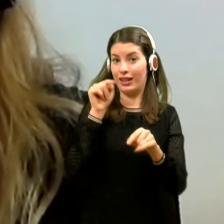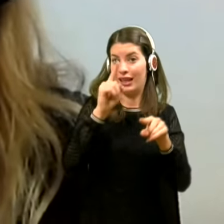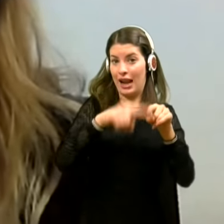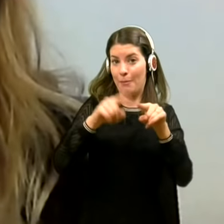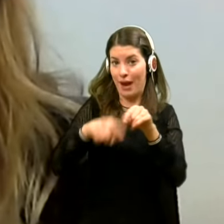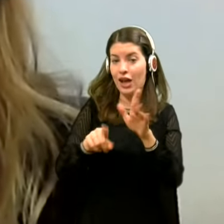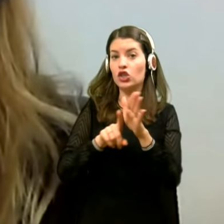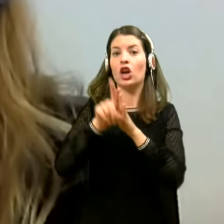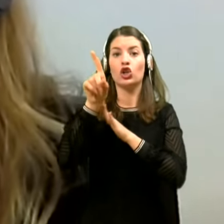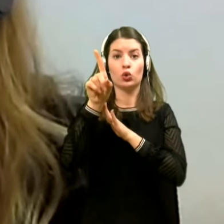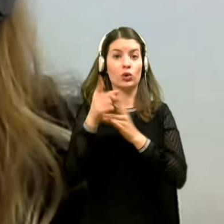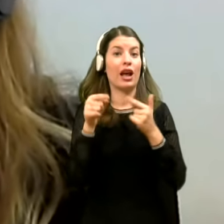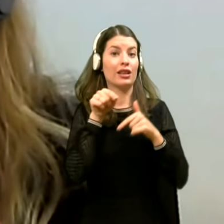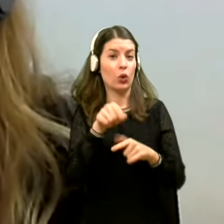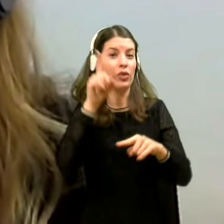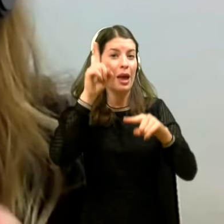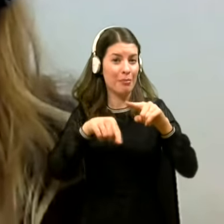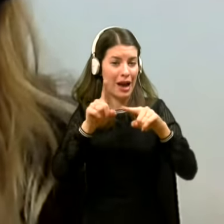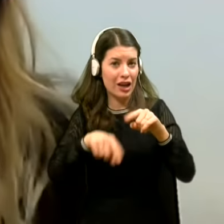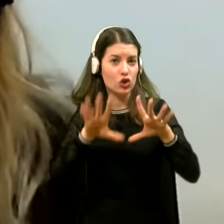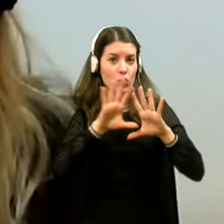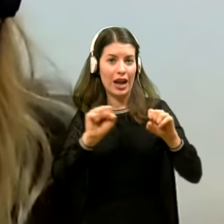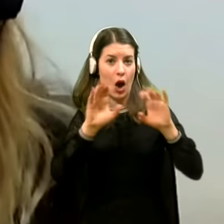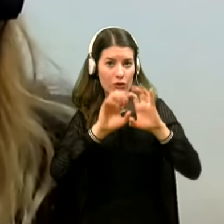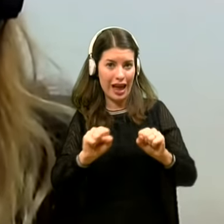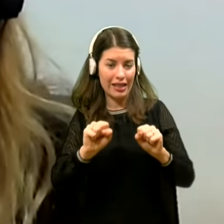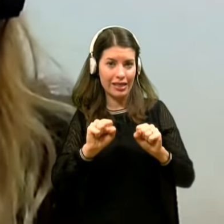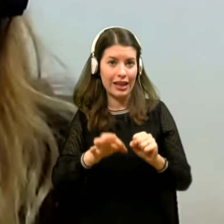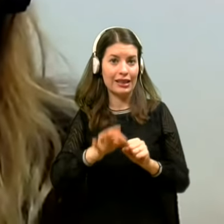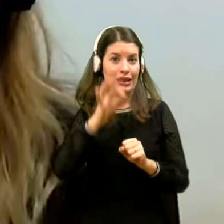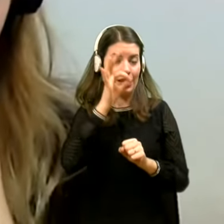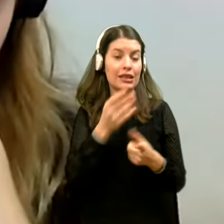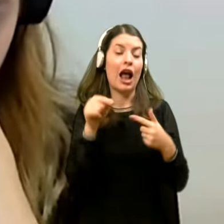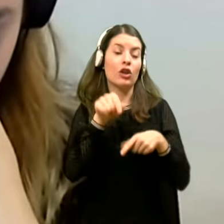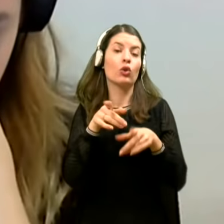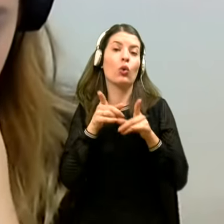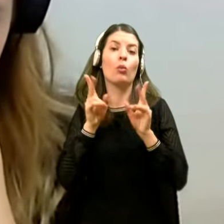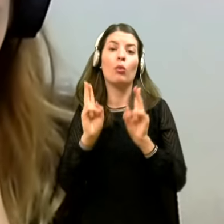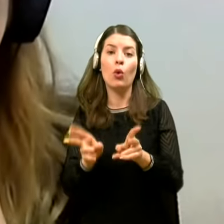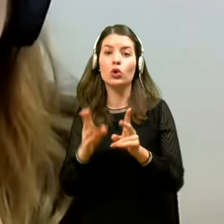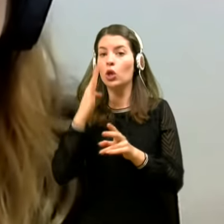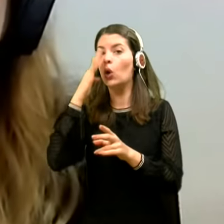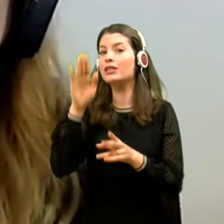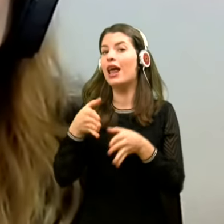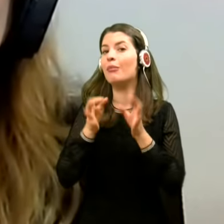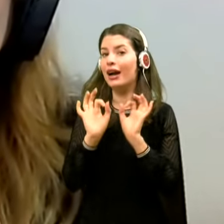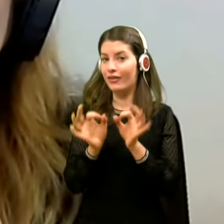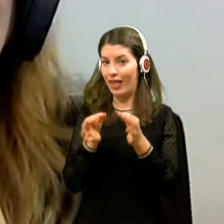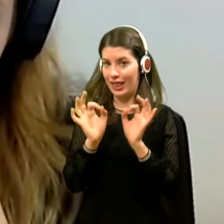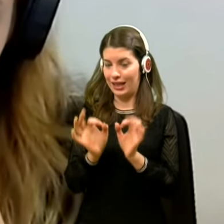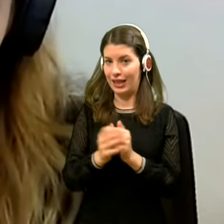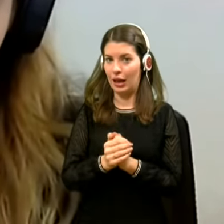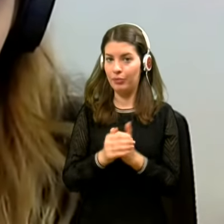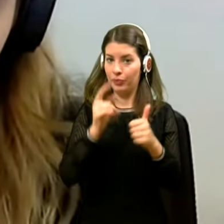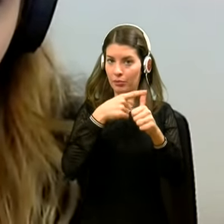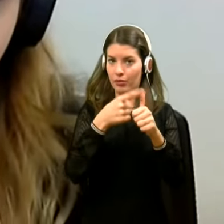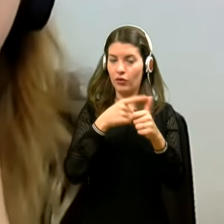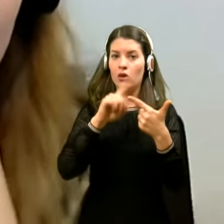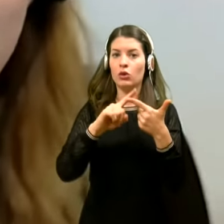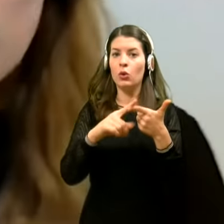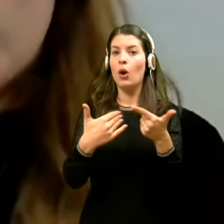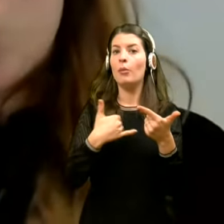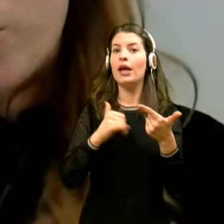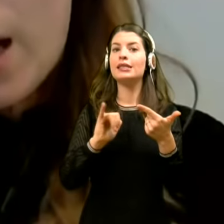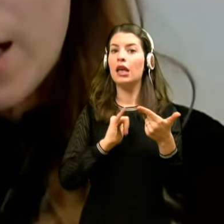rezultate? Je to napačno ravnanje s testi, ali je dejansko možna slaba kvaliteta testov? Potem me zanima še, kako